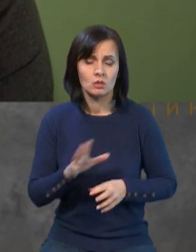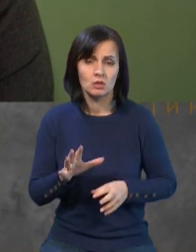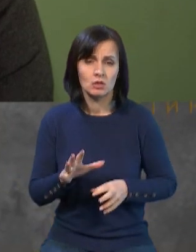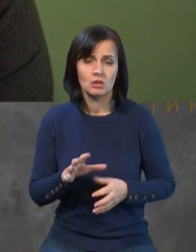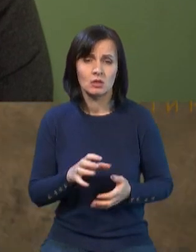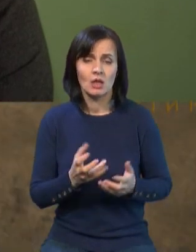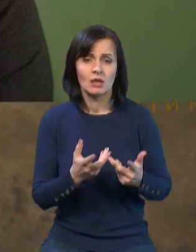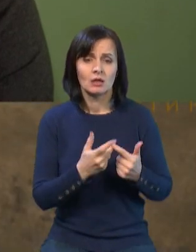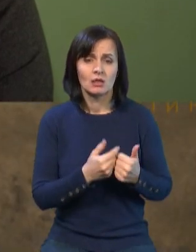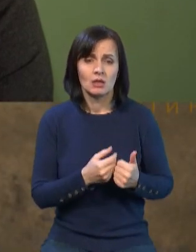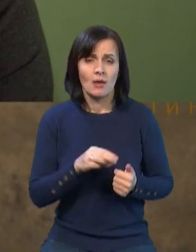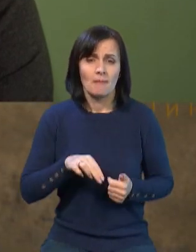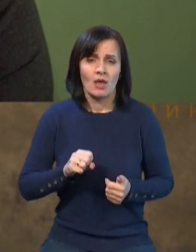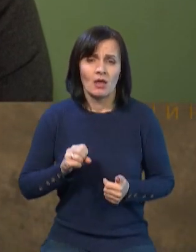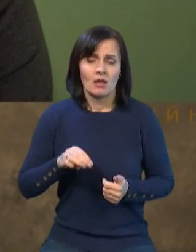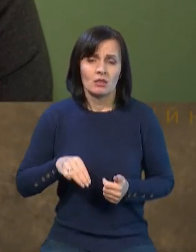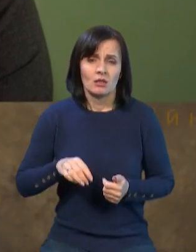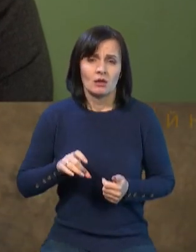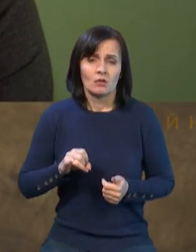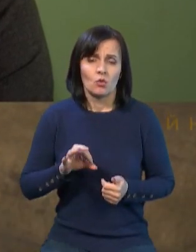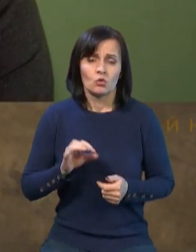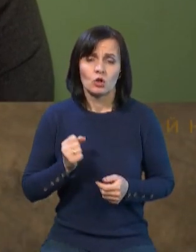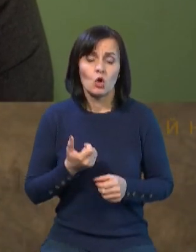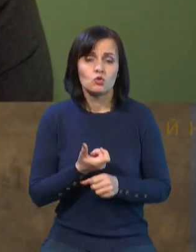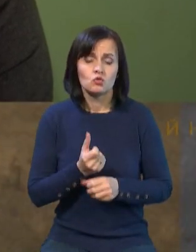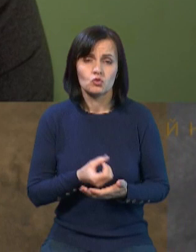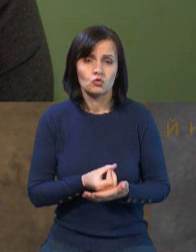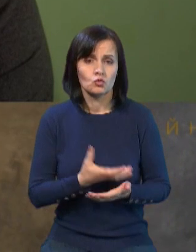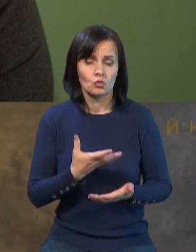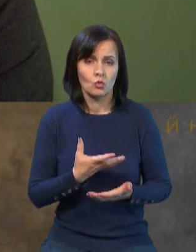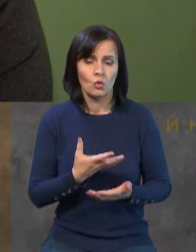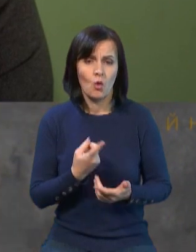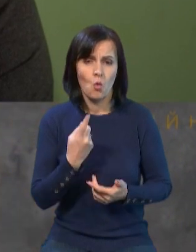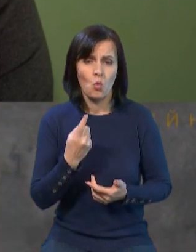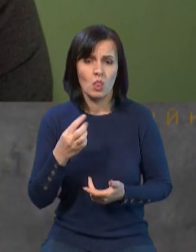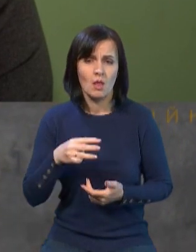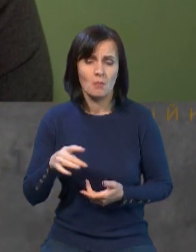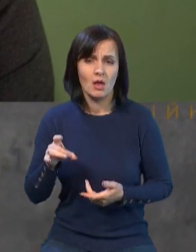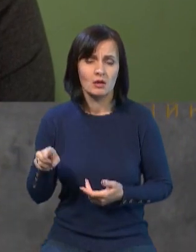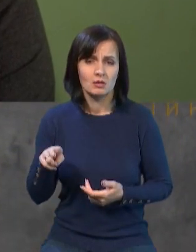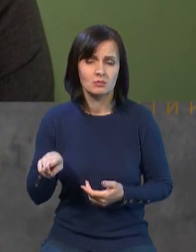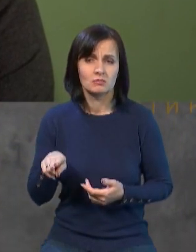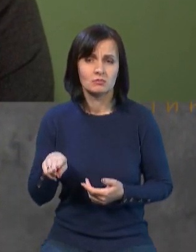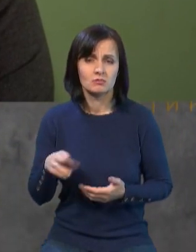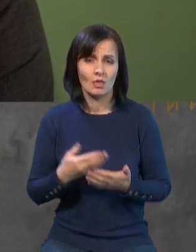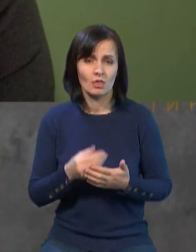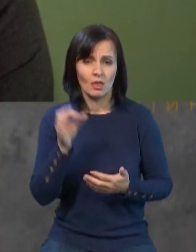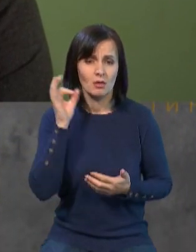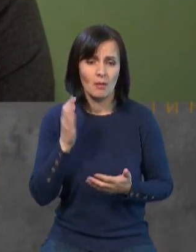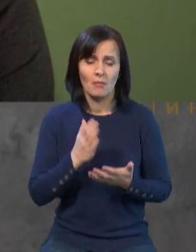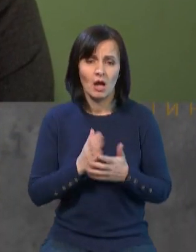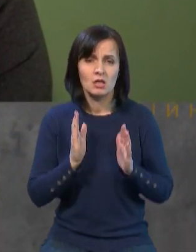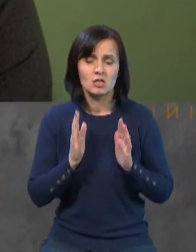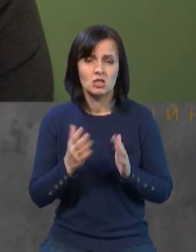це наддорога річ самопособість, один мільярд доларів. Наприклад, Німеччина має всього три злі такі комплекси. Дякую,